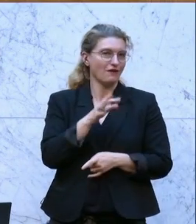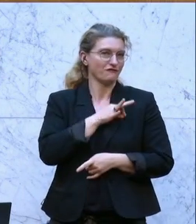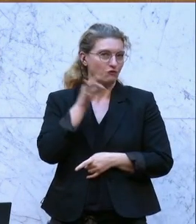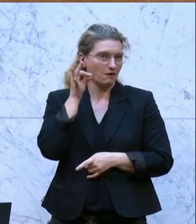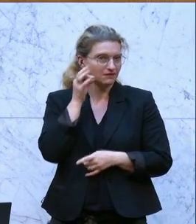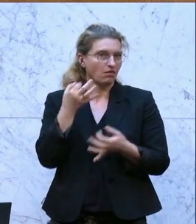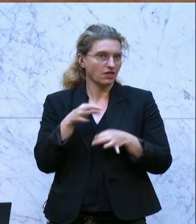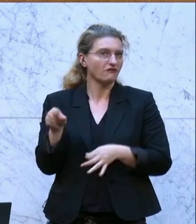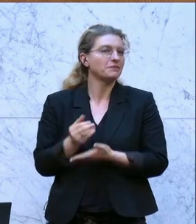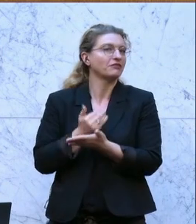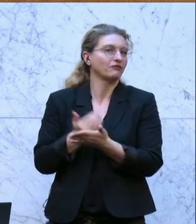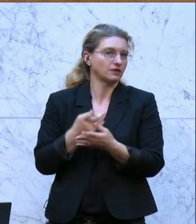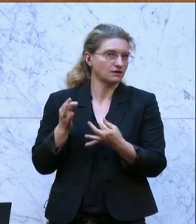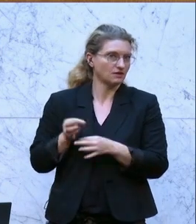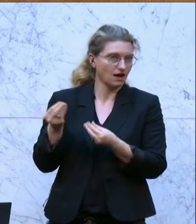Stichwort Kammersinn.